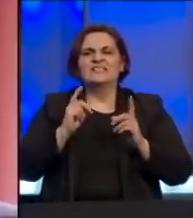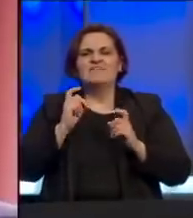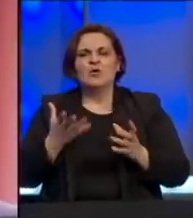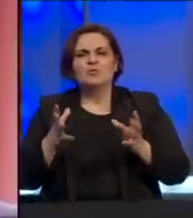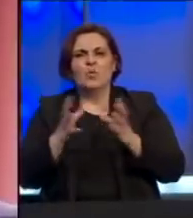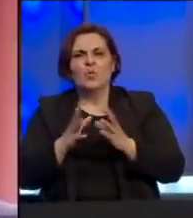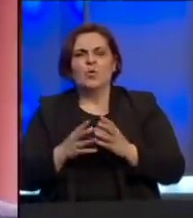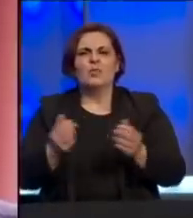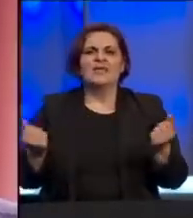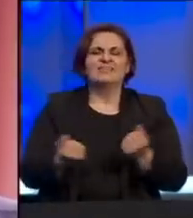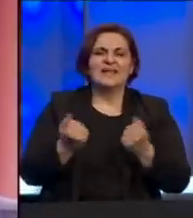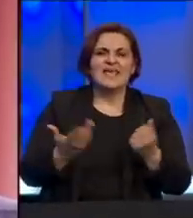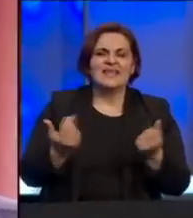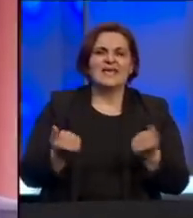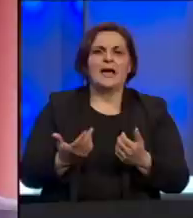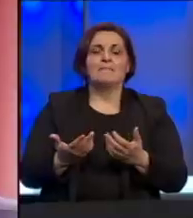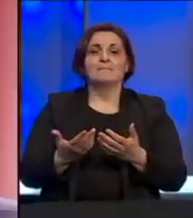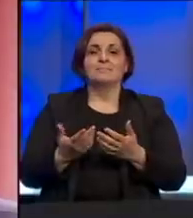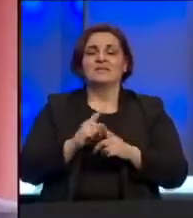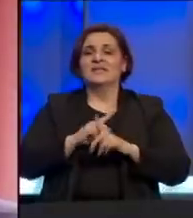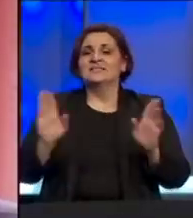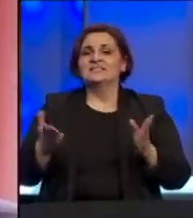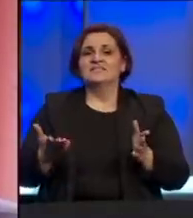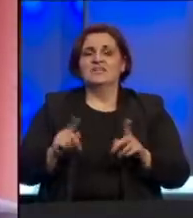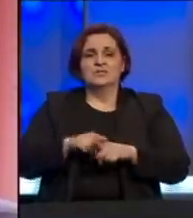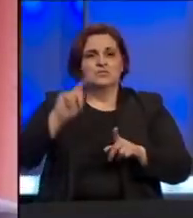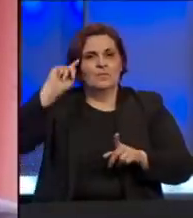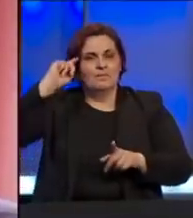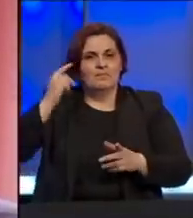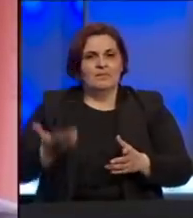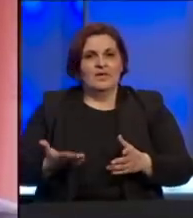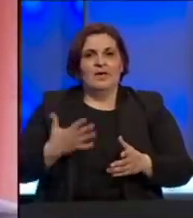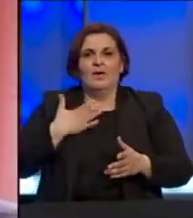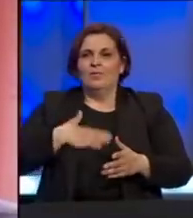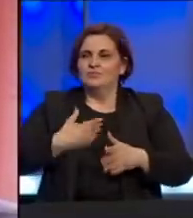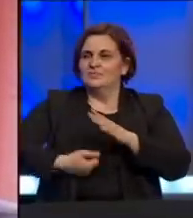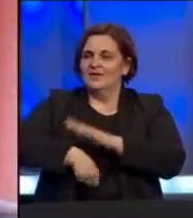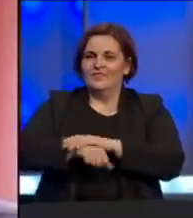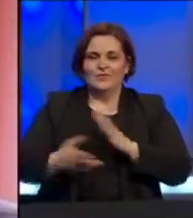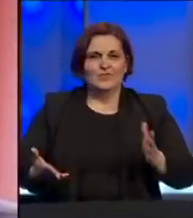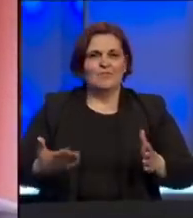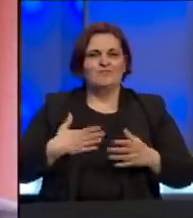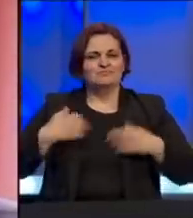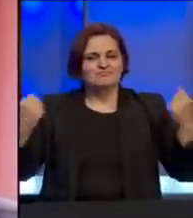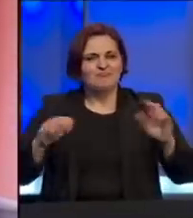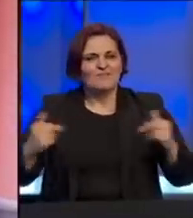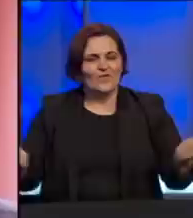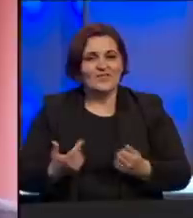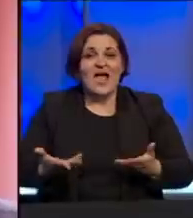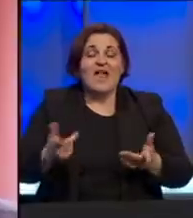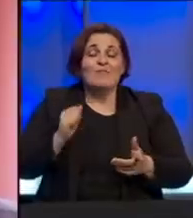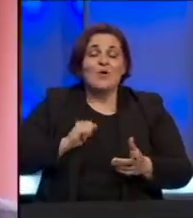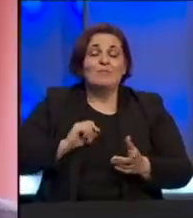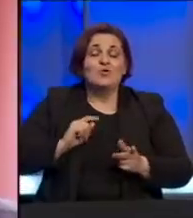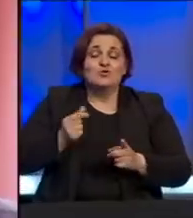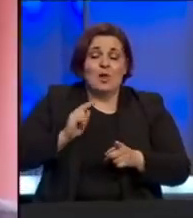grupi treninga svi su istog mišljenja da se poželi futbala da se poželi treninga ali evo moramo